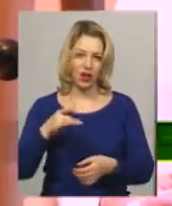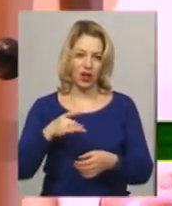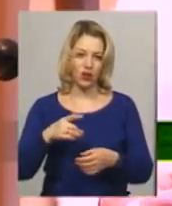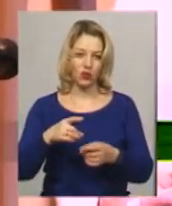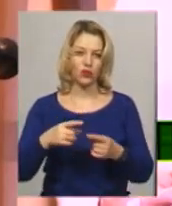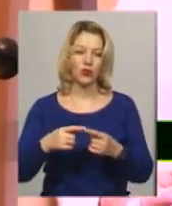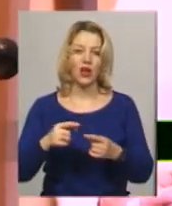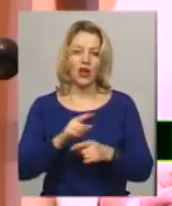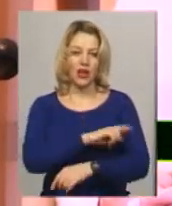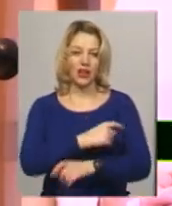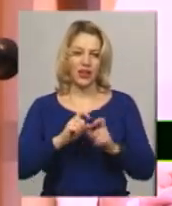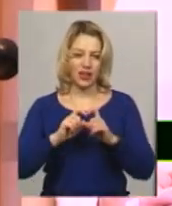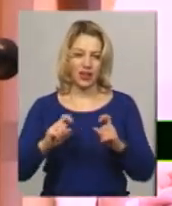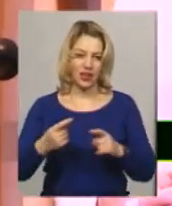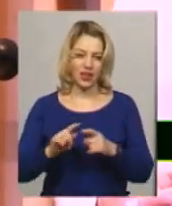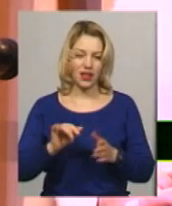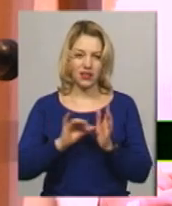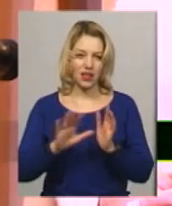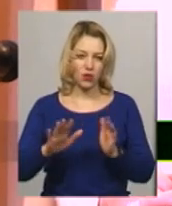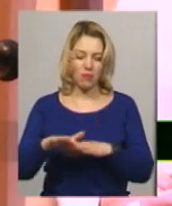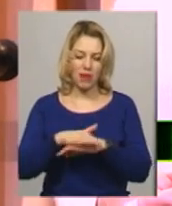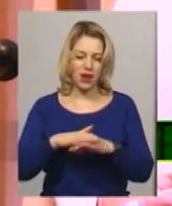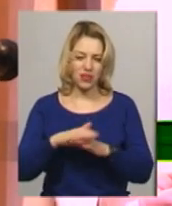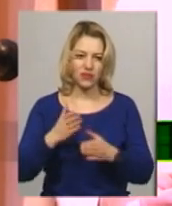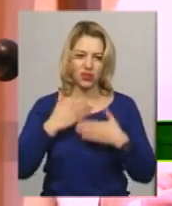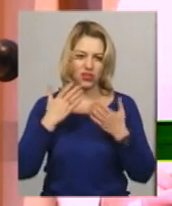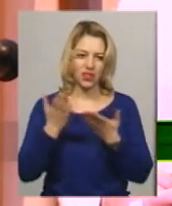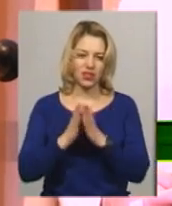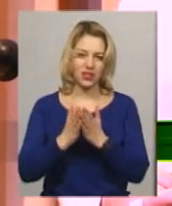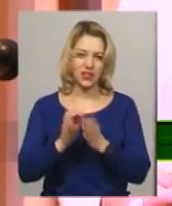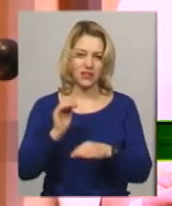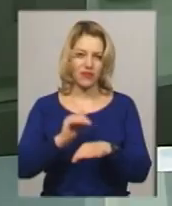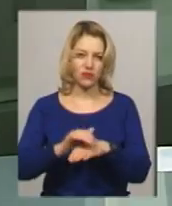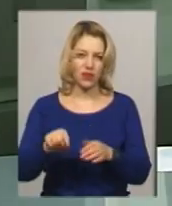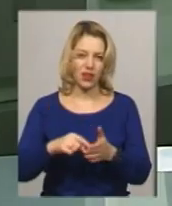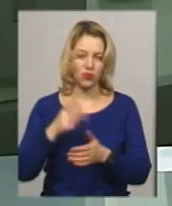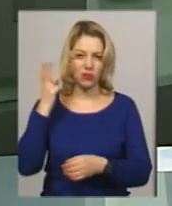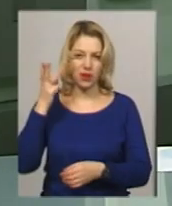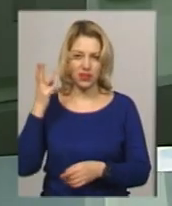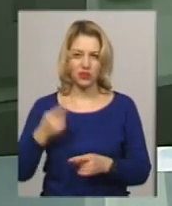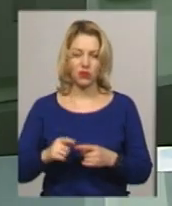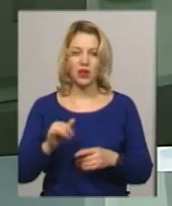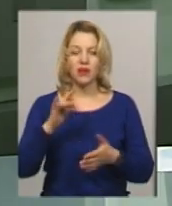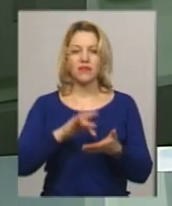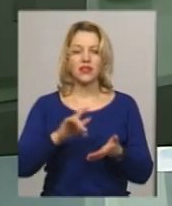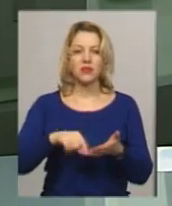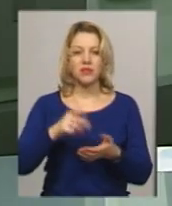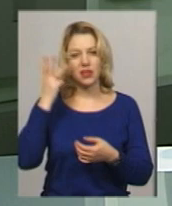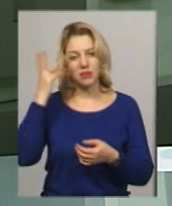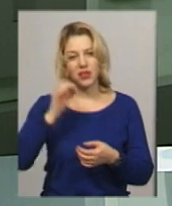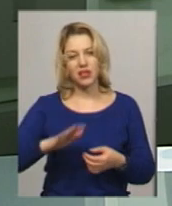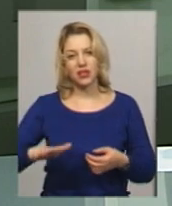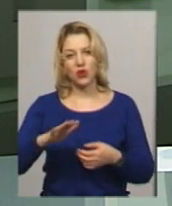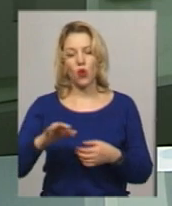Рекорд з наймасовішого читання книги сьогодні зафіксували у Хмельницькому. У центрі Хмельницького на